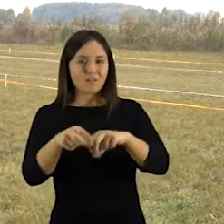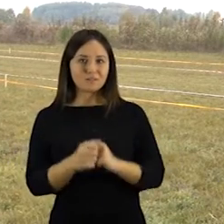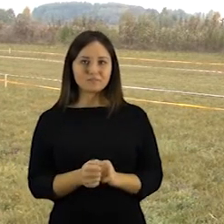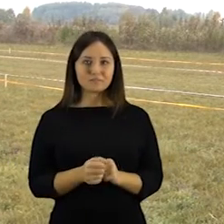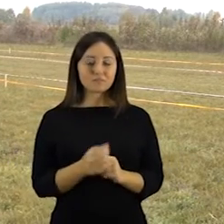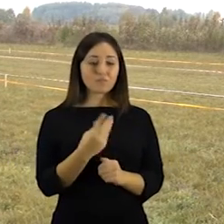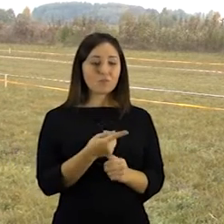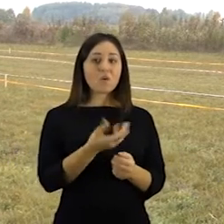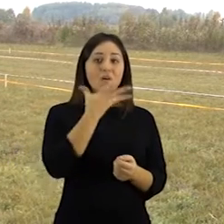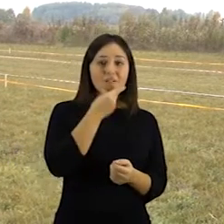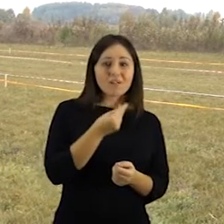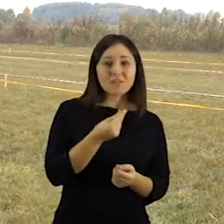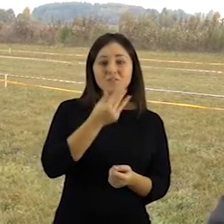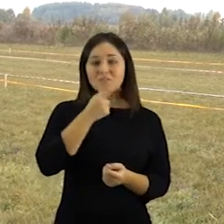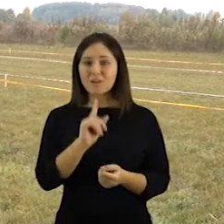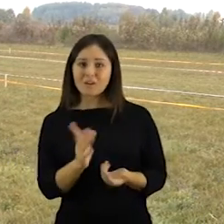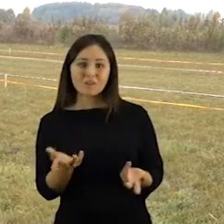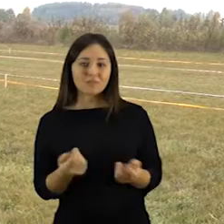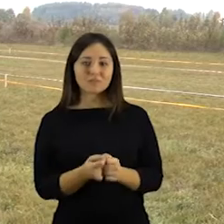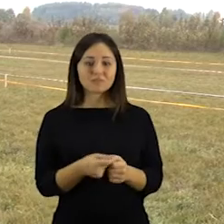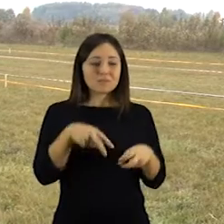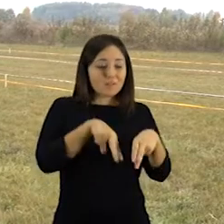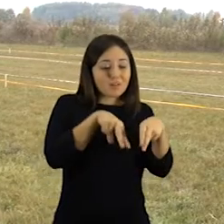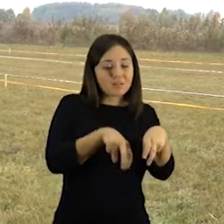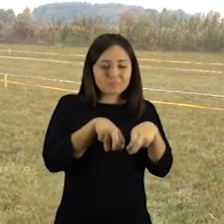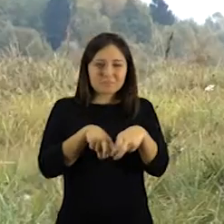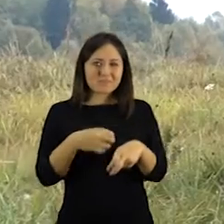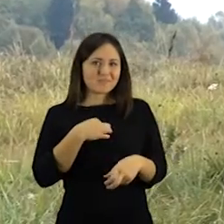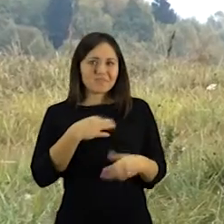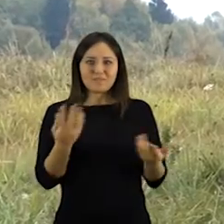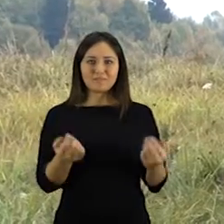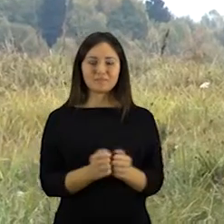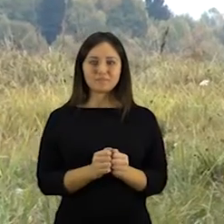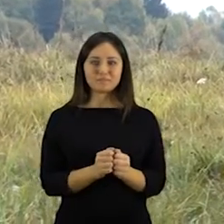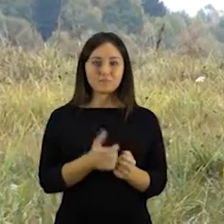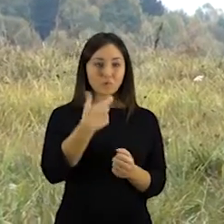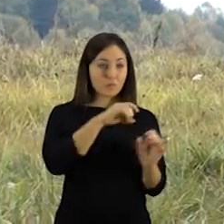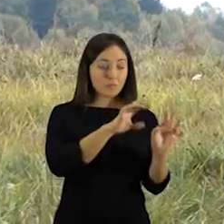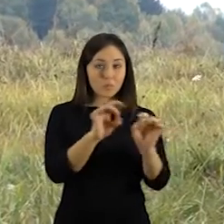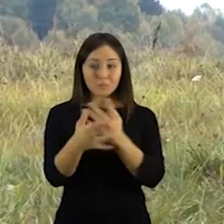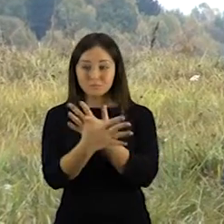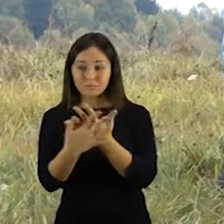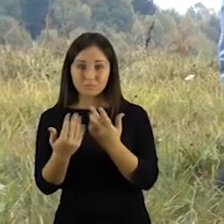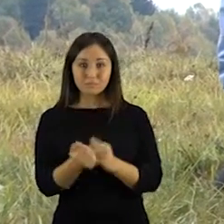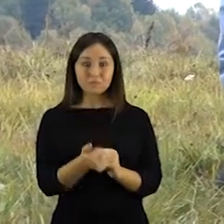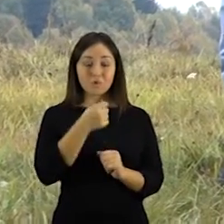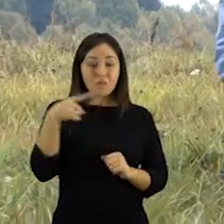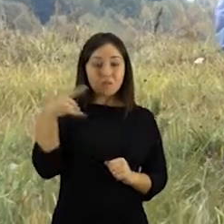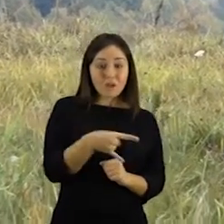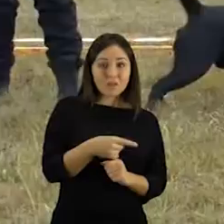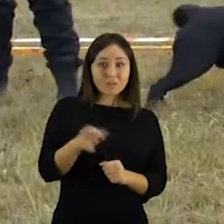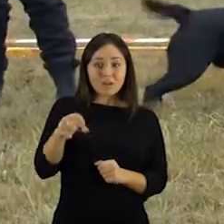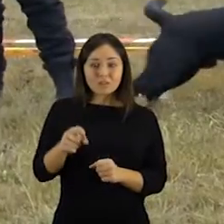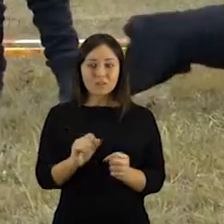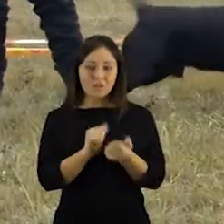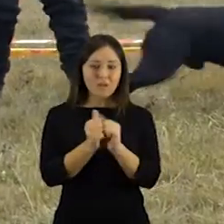nesvarbu, ar jisai gražus, negražus, ilgos kojos, trumpos kojos. Atrodytų jėgos nelygios, kur jau ten taksui varžyti